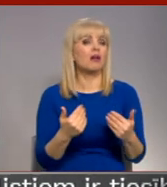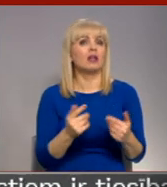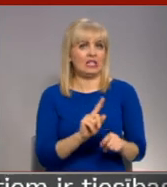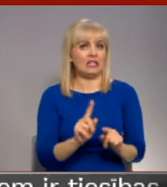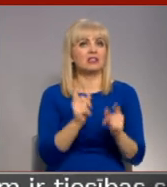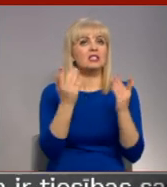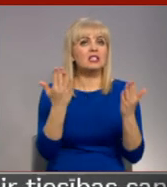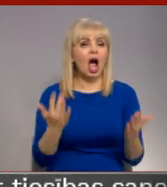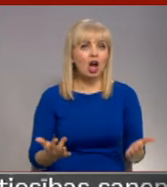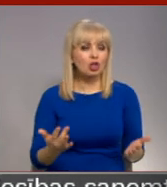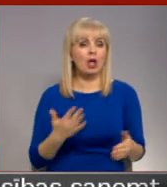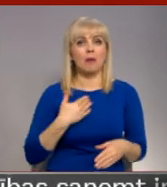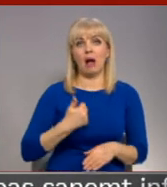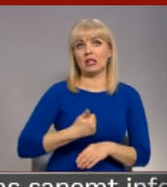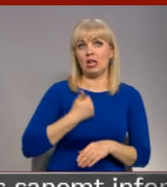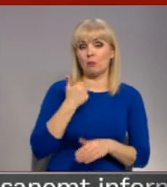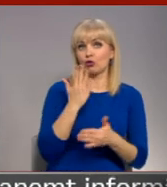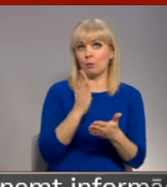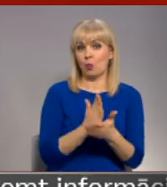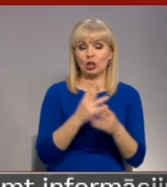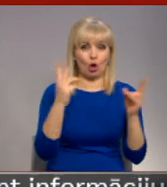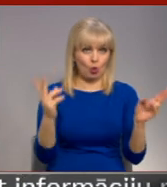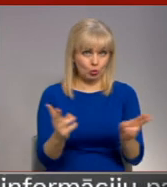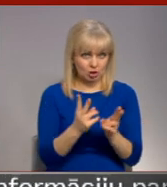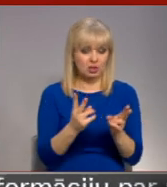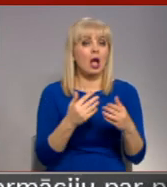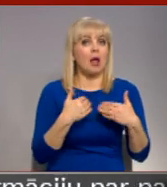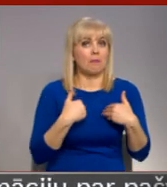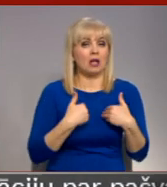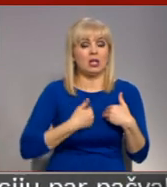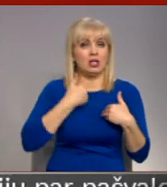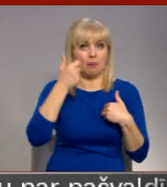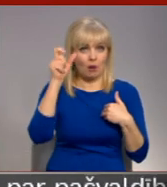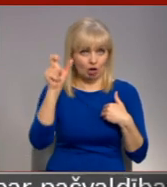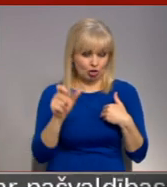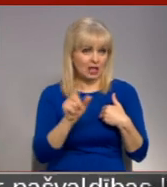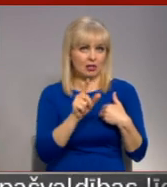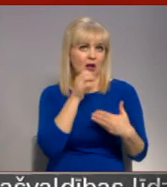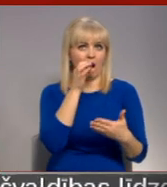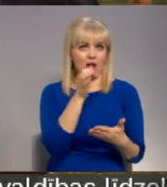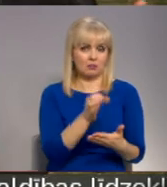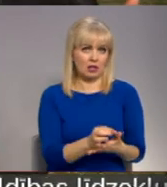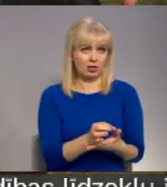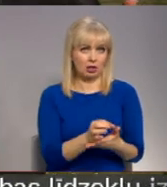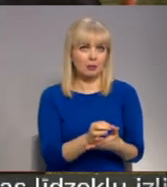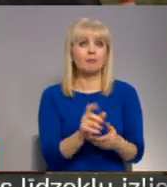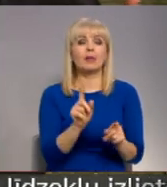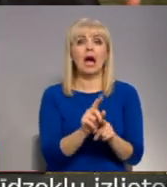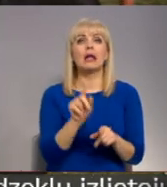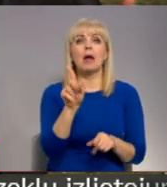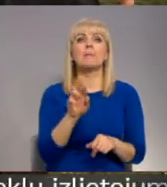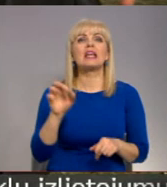gadījuma, ja mana īpašuma notiek ugunsgrākas, tad man arī, ka īpašniekam būs kaut kāda atbildes. Tikmēr